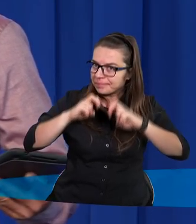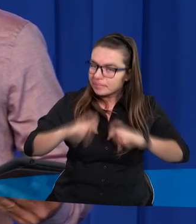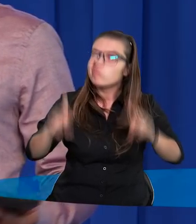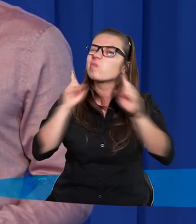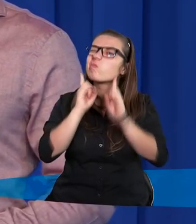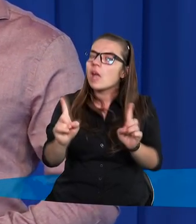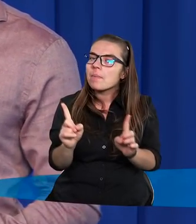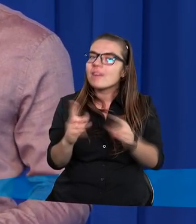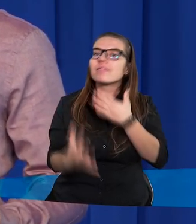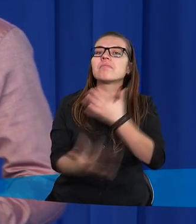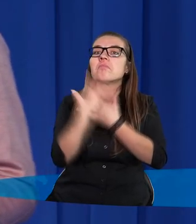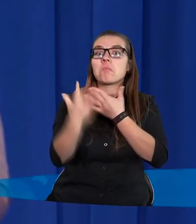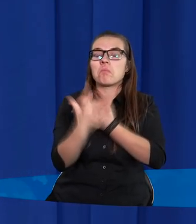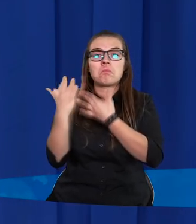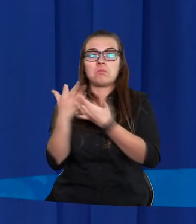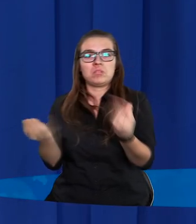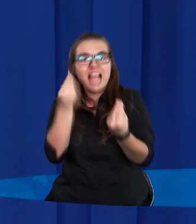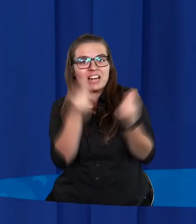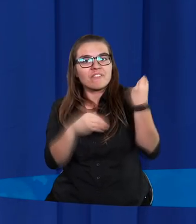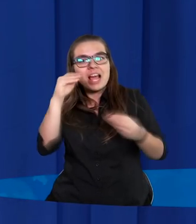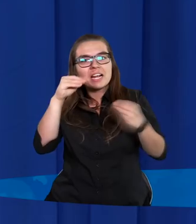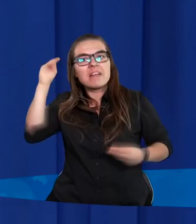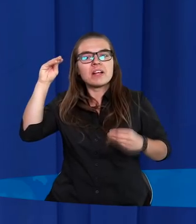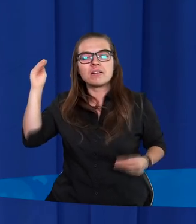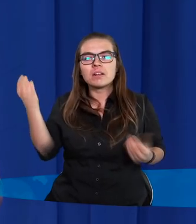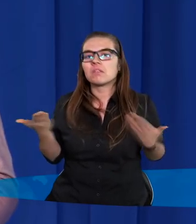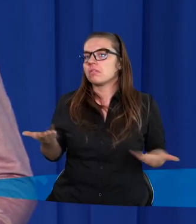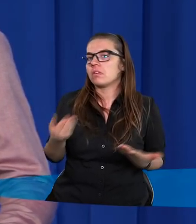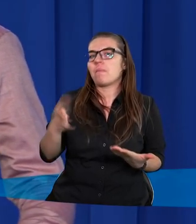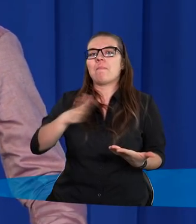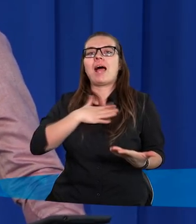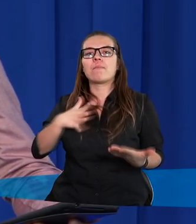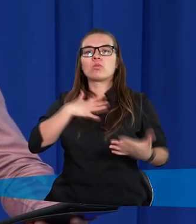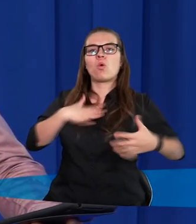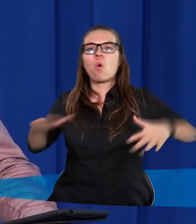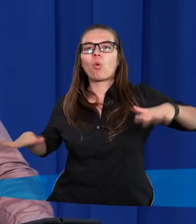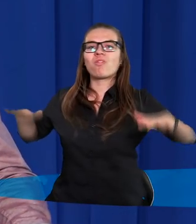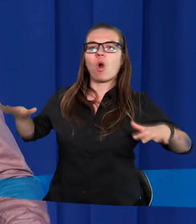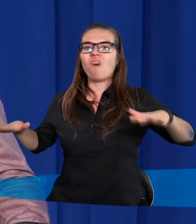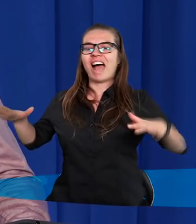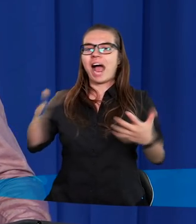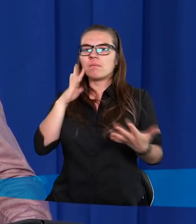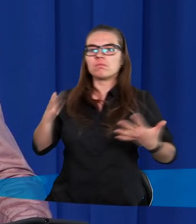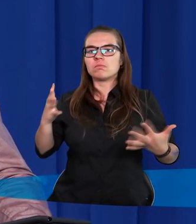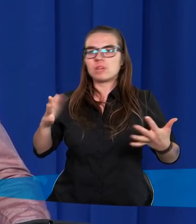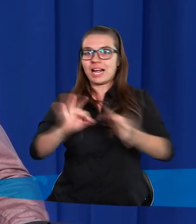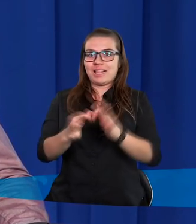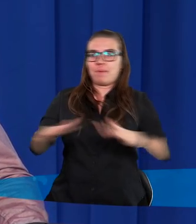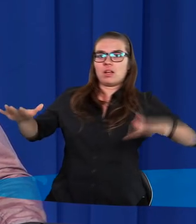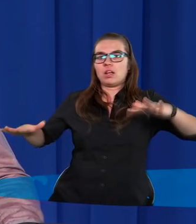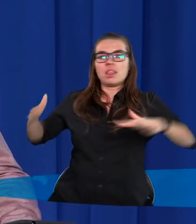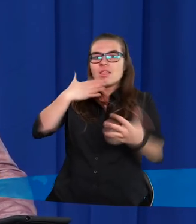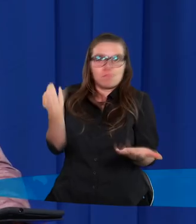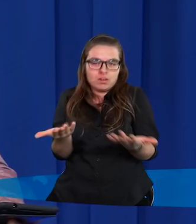istocie, okazało się, że tych zmysłów jest więcej. No co mamy jeszcze? Mamy poczucie równowagi. No bez niego byłoby